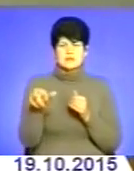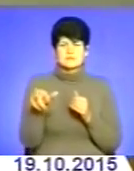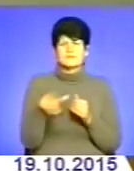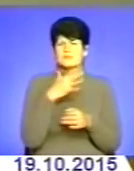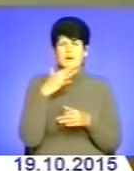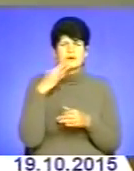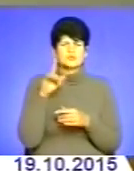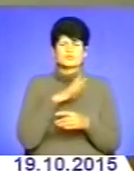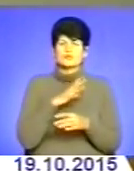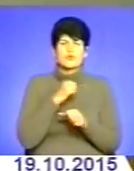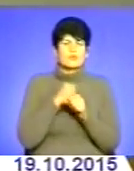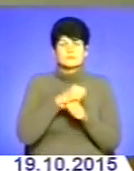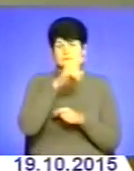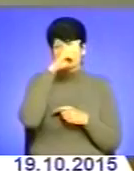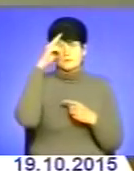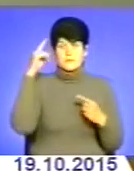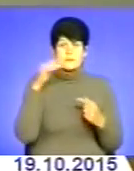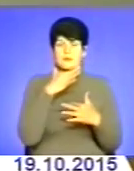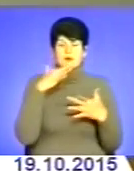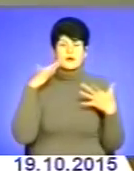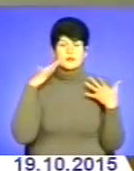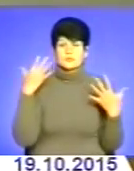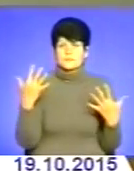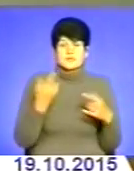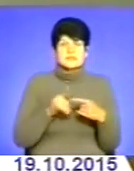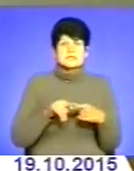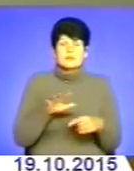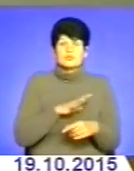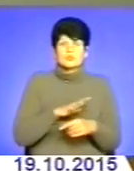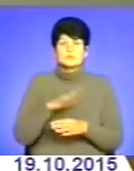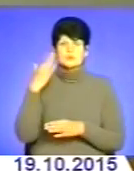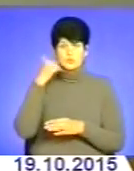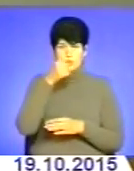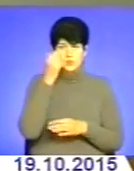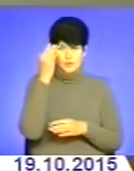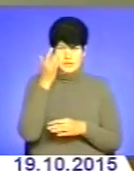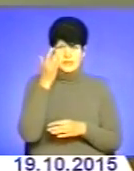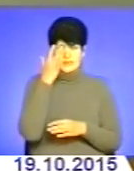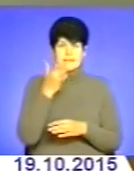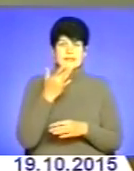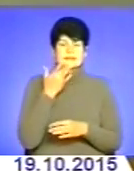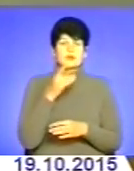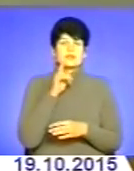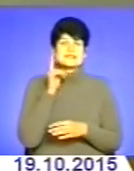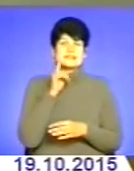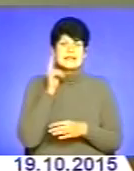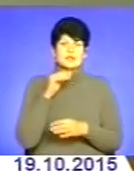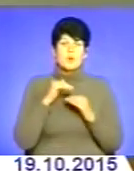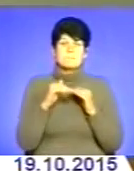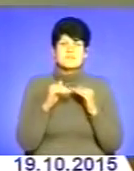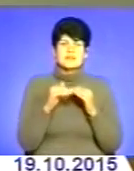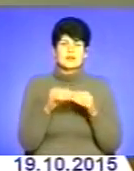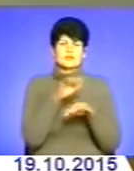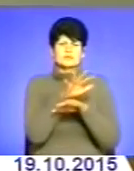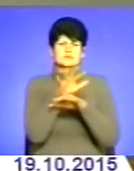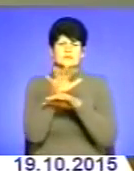Роботи було дуже багато, бо особливо це було пройшло літо, це десь липень місяць Коли зеленопиля, тоді обстріляли